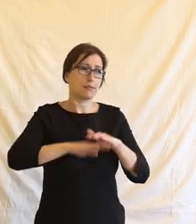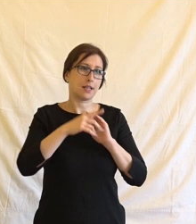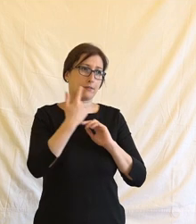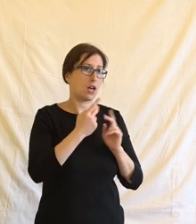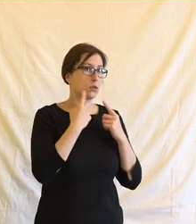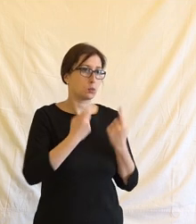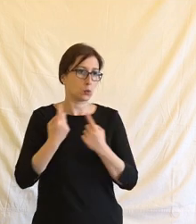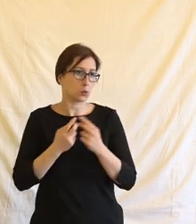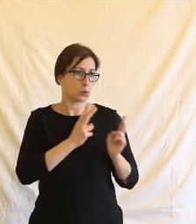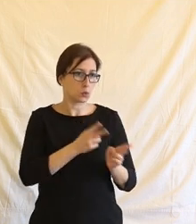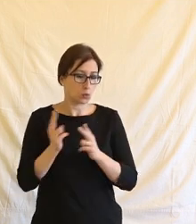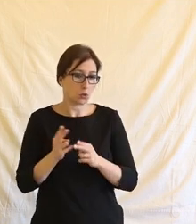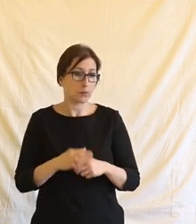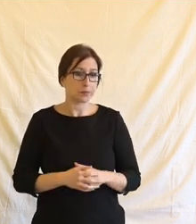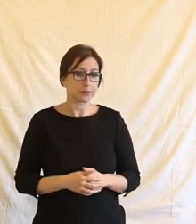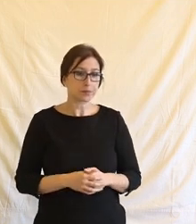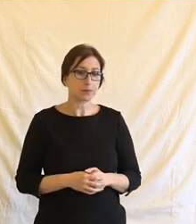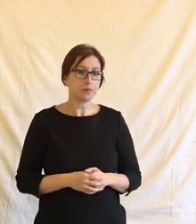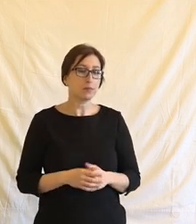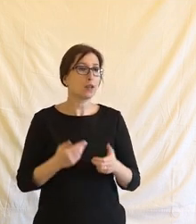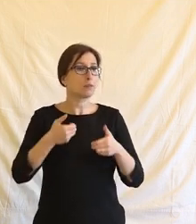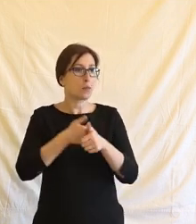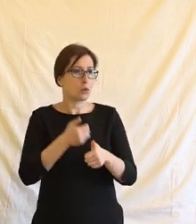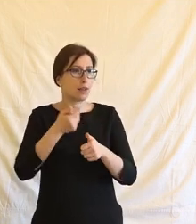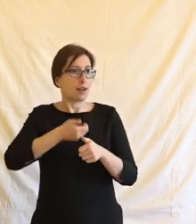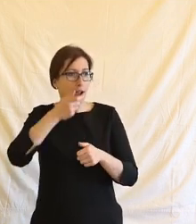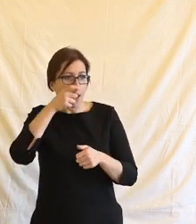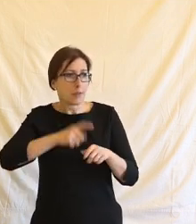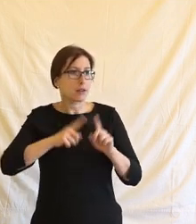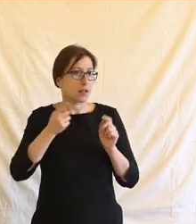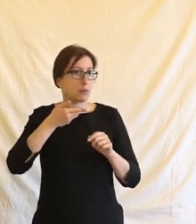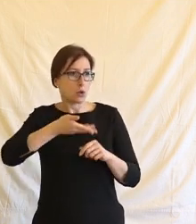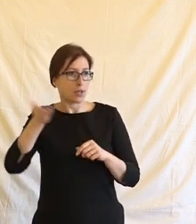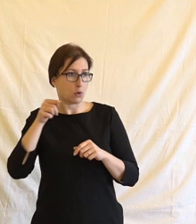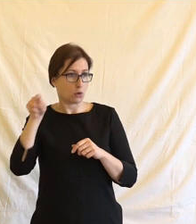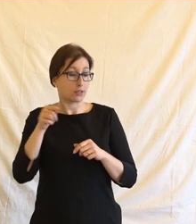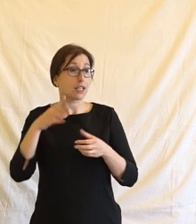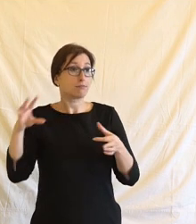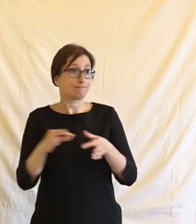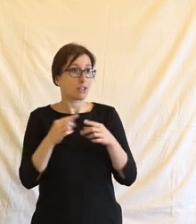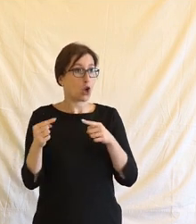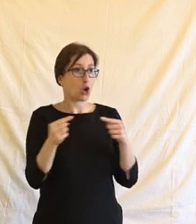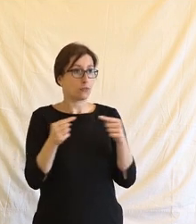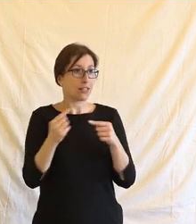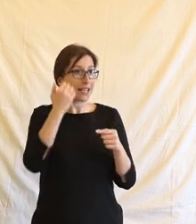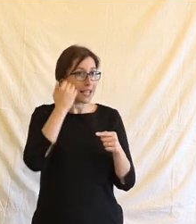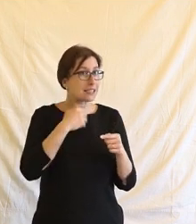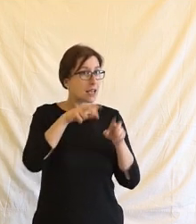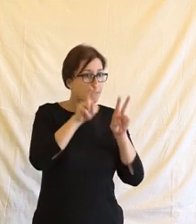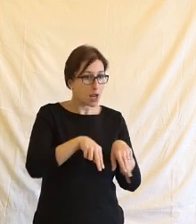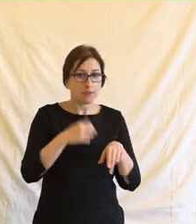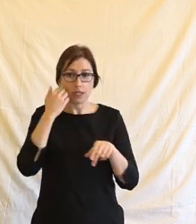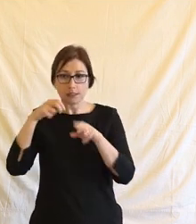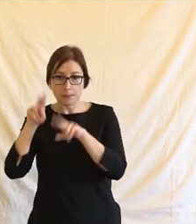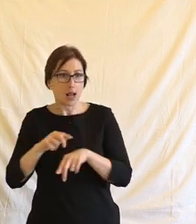případně amerického nebo vlastně pojetí v demokratických společnostech. Buď dochází ke konfliktu mezi dvěma lidskými právy.